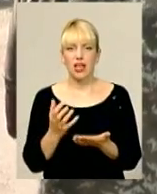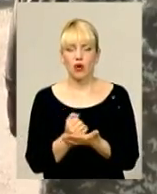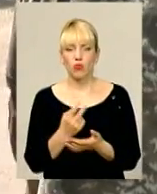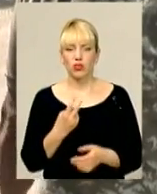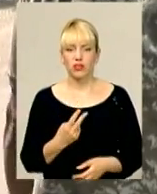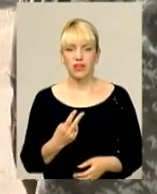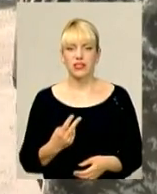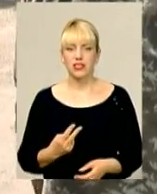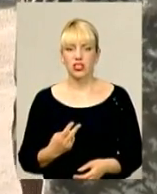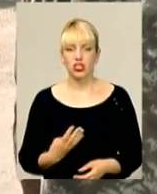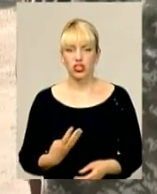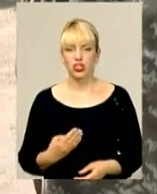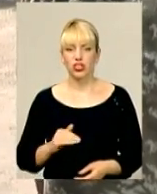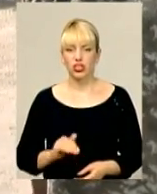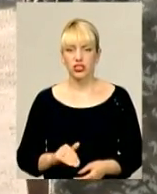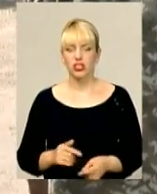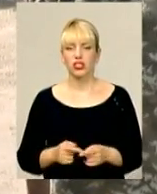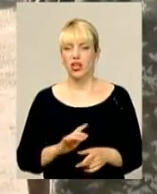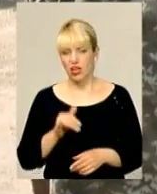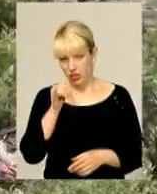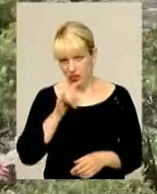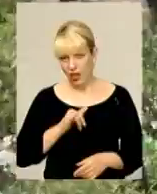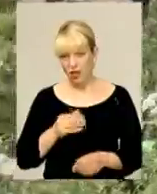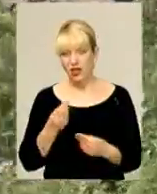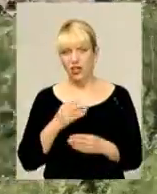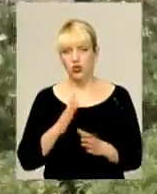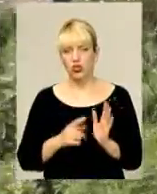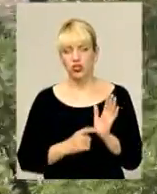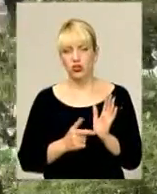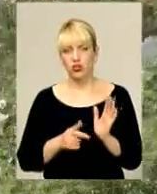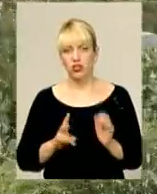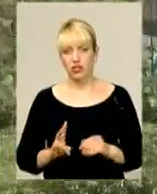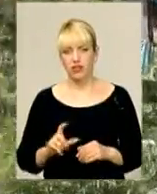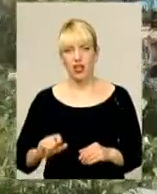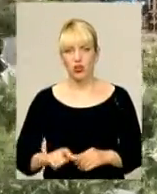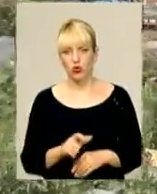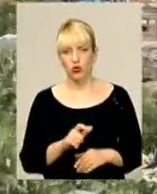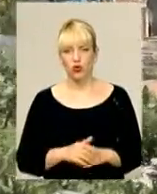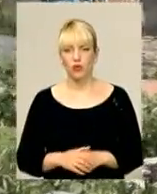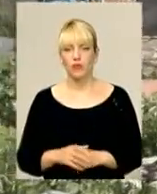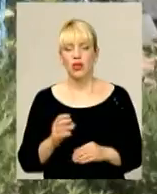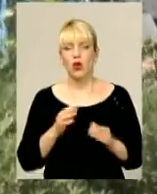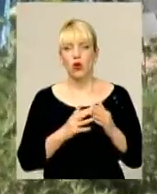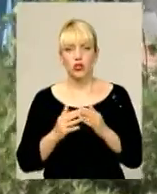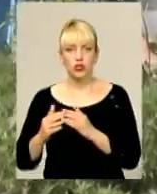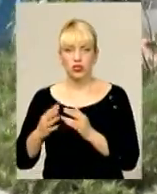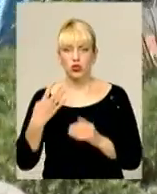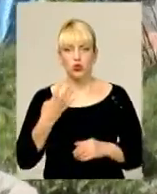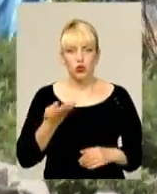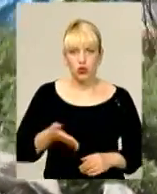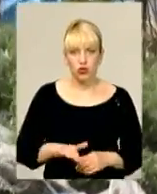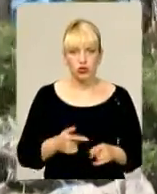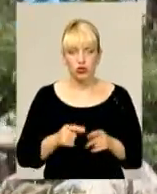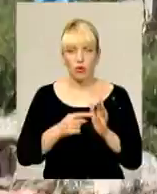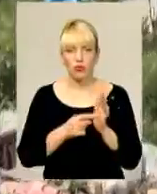тисячі. Не дали нам, тільки 600 гривень на дорогу все. У містечку біля звалища близько 40 халуп. Циганська спільнота